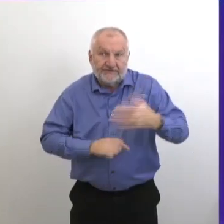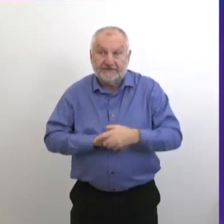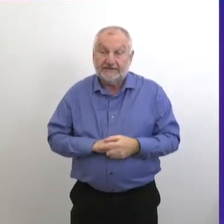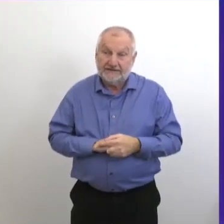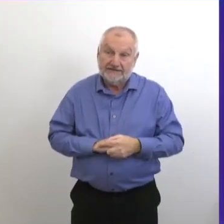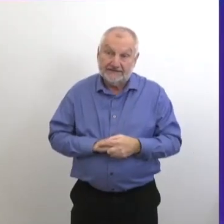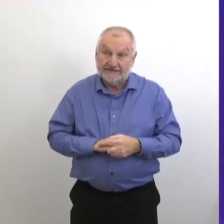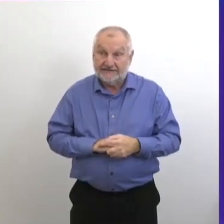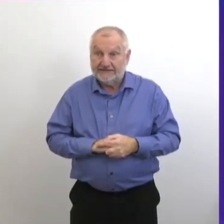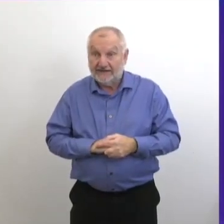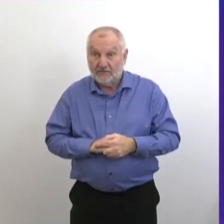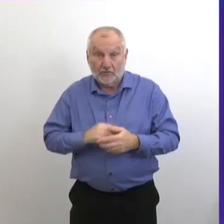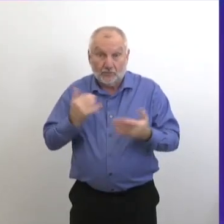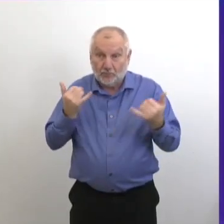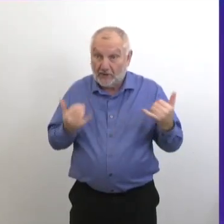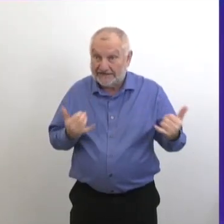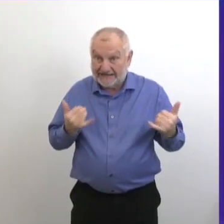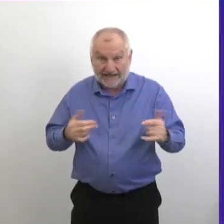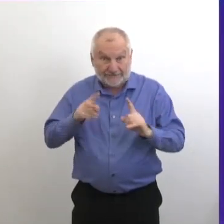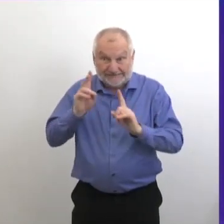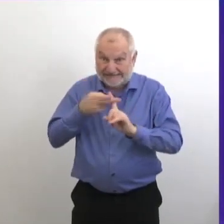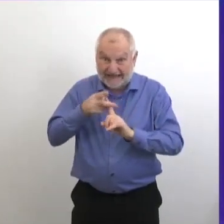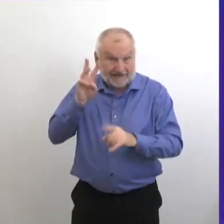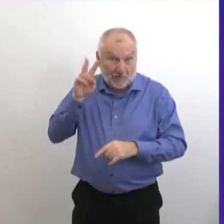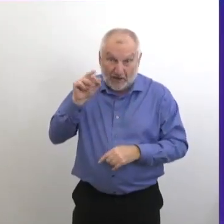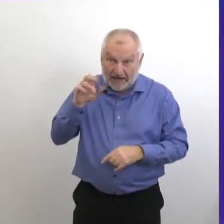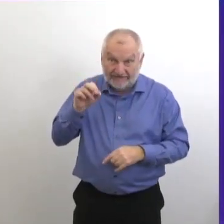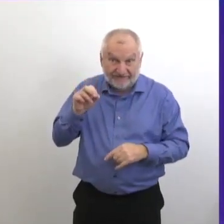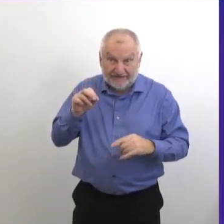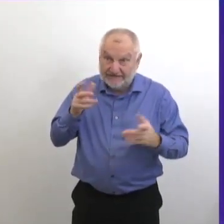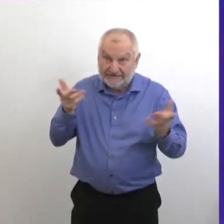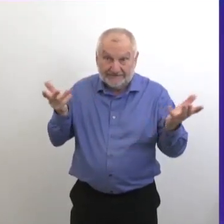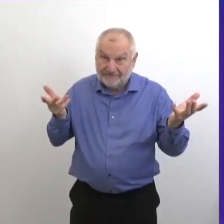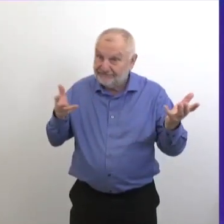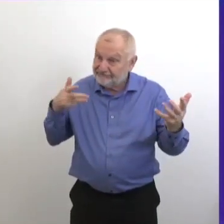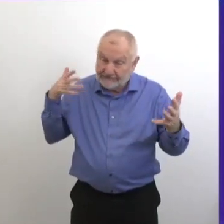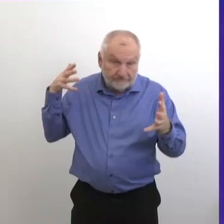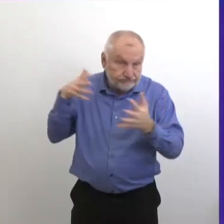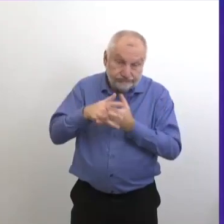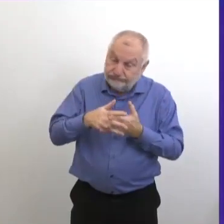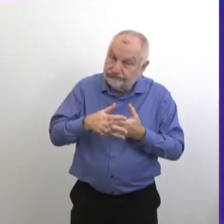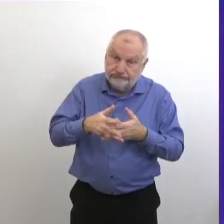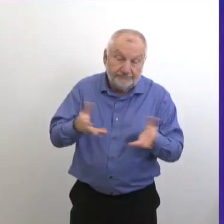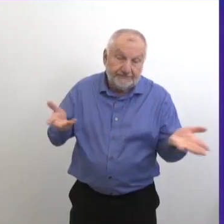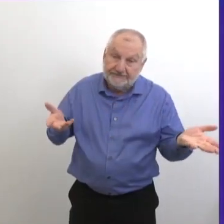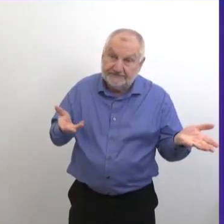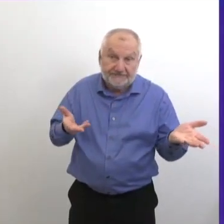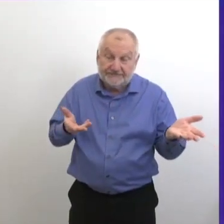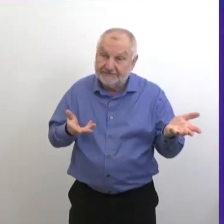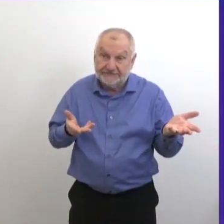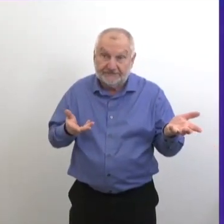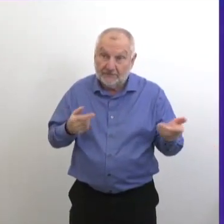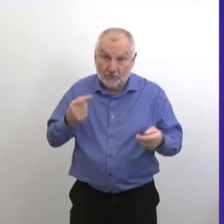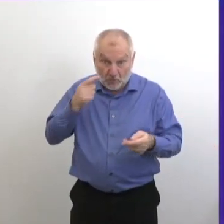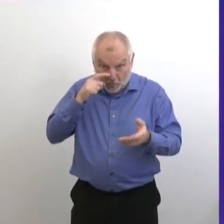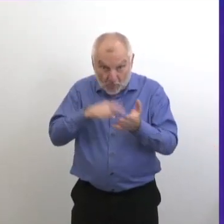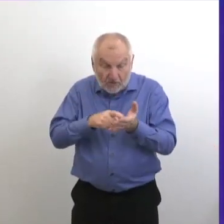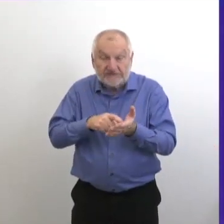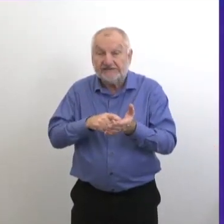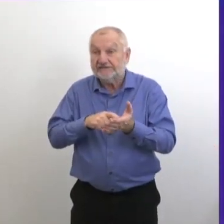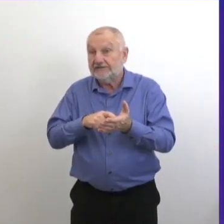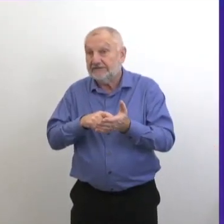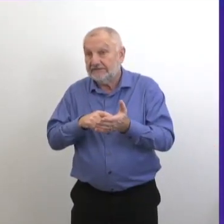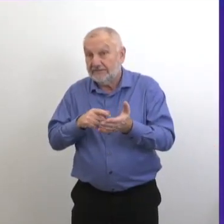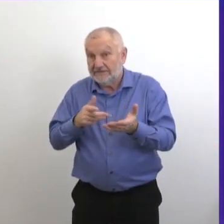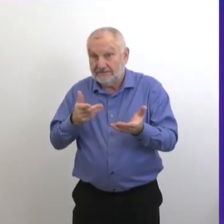Une des raisons, c'est que nous sommes au milieu d'une deuxième vague bien établie. on a vu le nombre de cas qui a augmenté